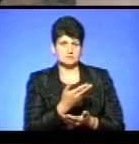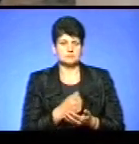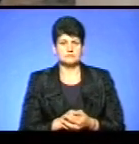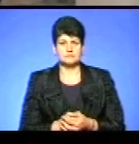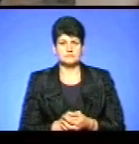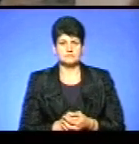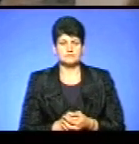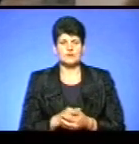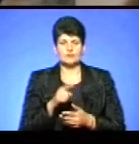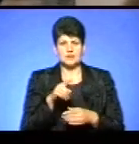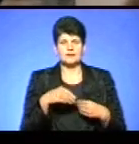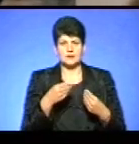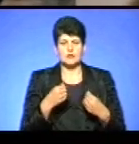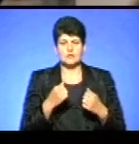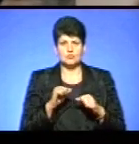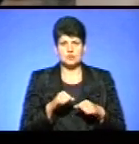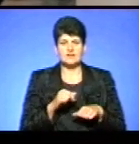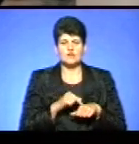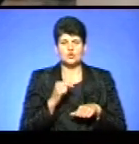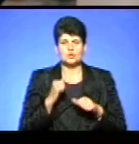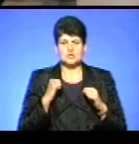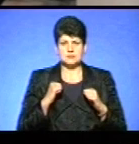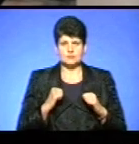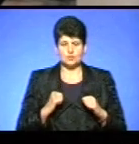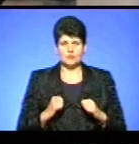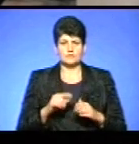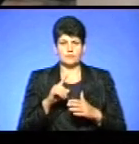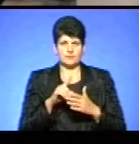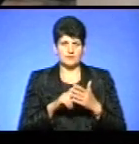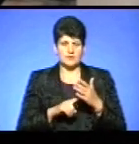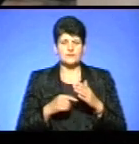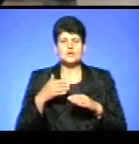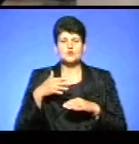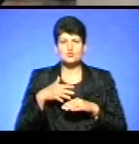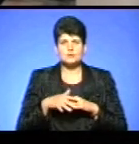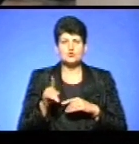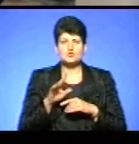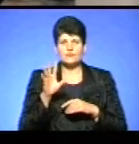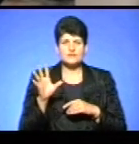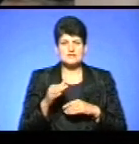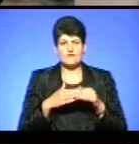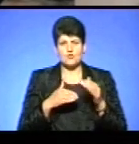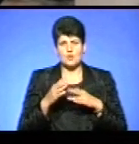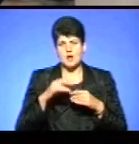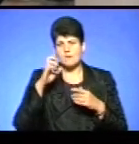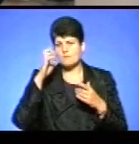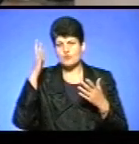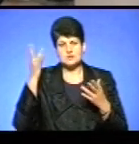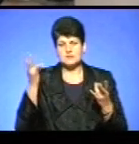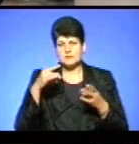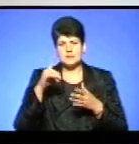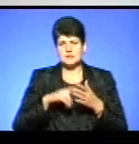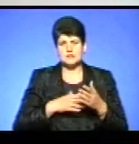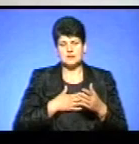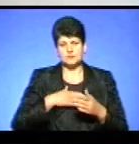Вона дає можливість відчути спокій, впевненість і зрозуміти, що все в руках Божих і треба тільки надіятися на нашого